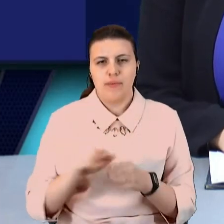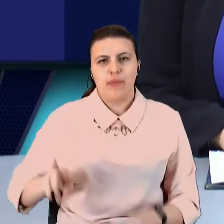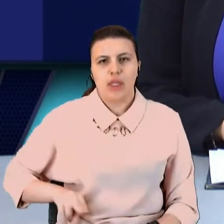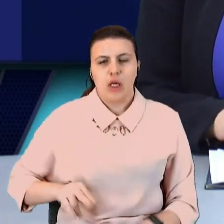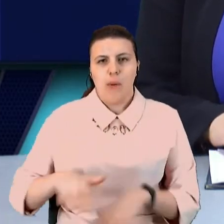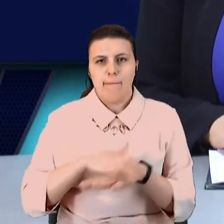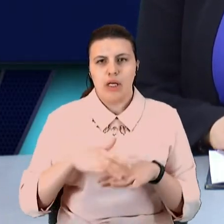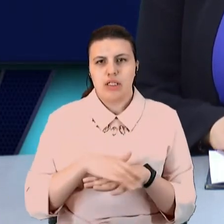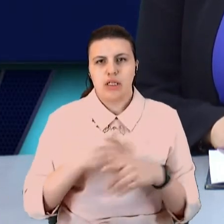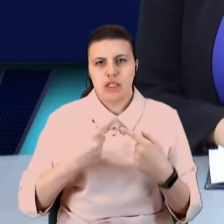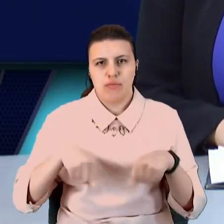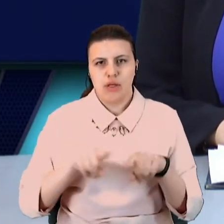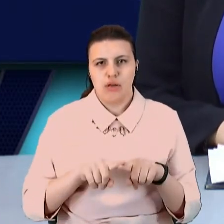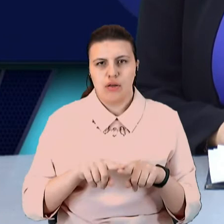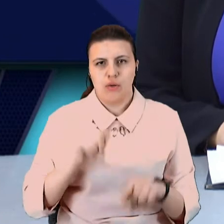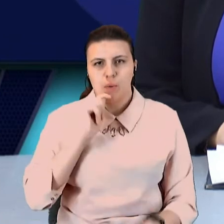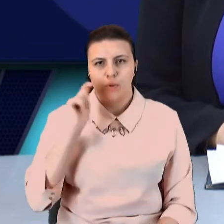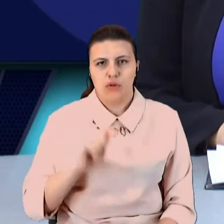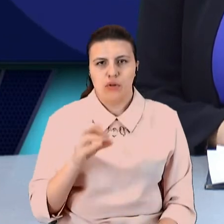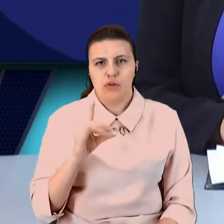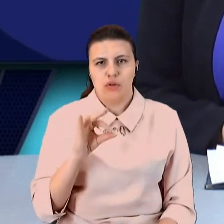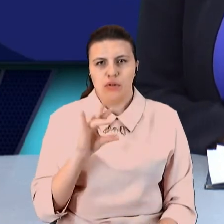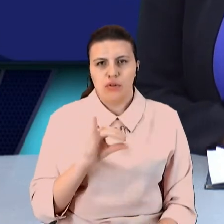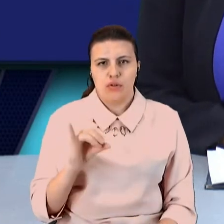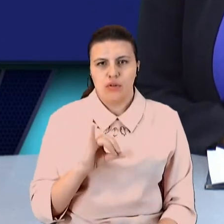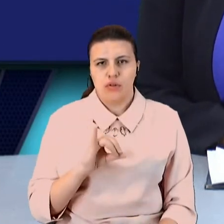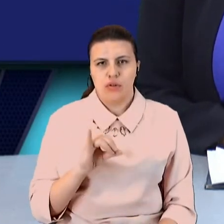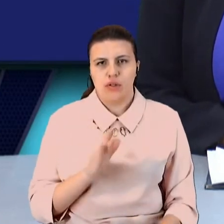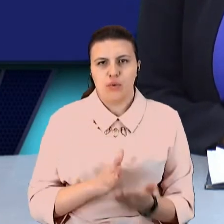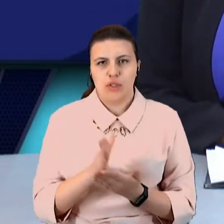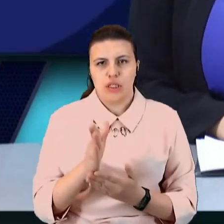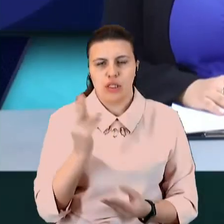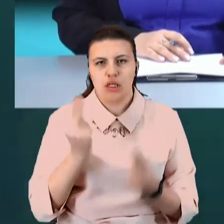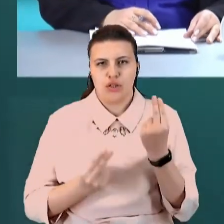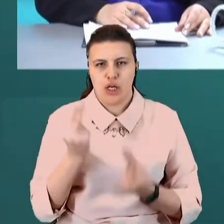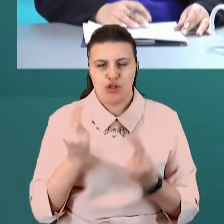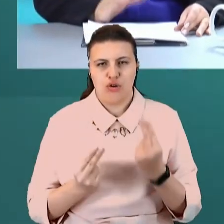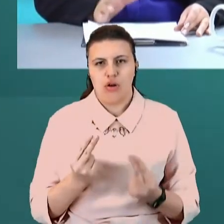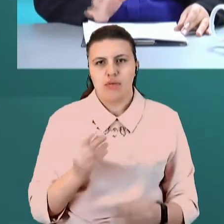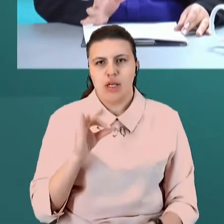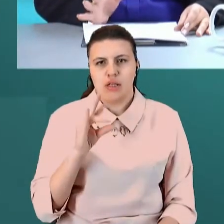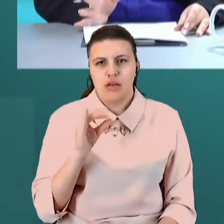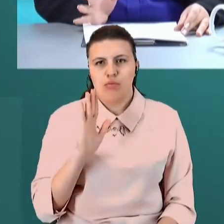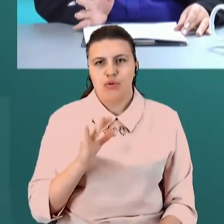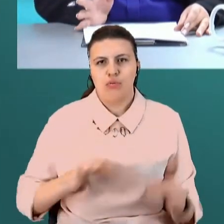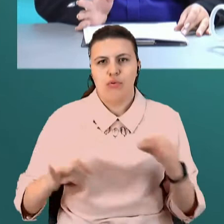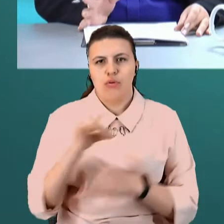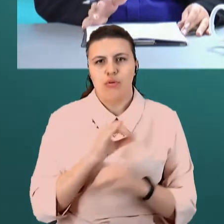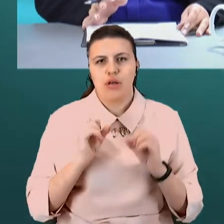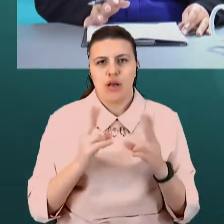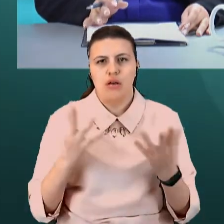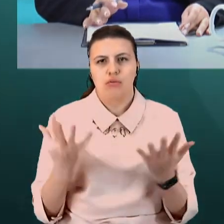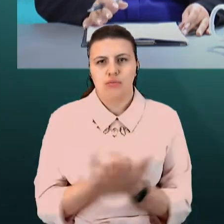Українська асоціація індустрії іграшок. З пані Наталією зараз будемо обговорювати, як обрати іграшку